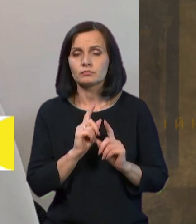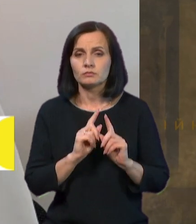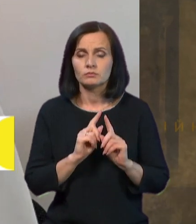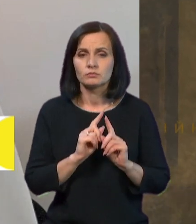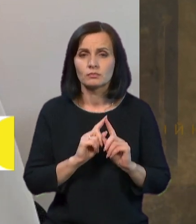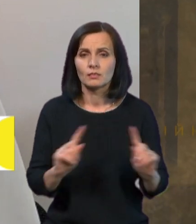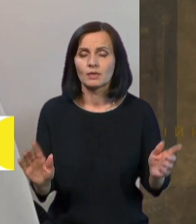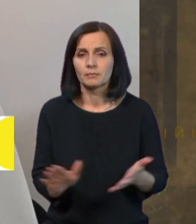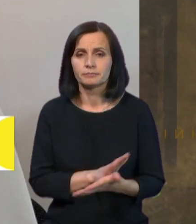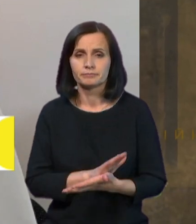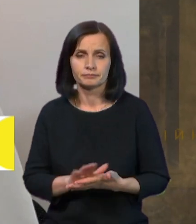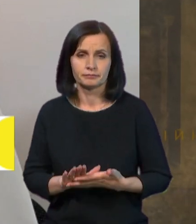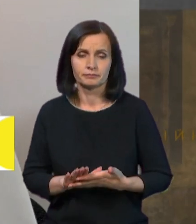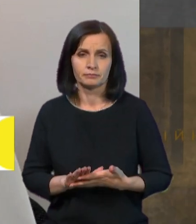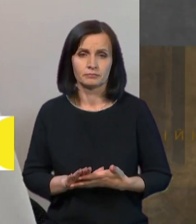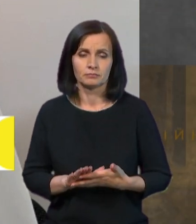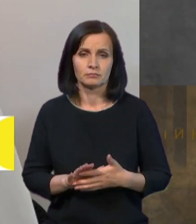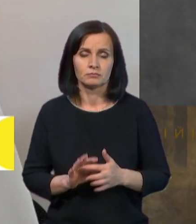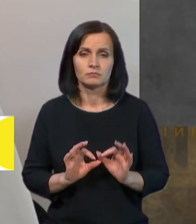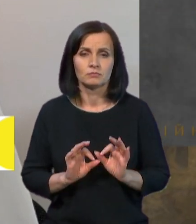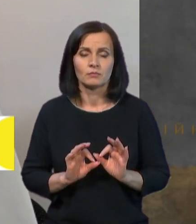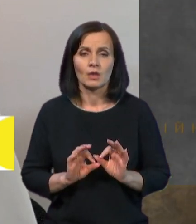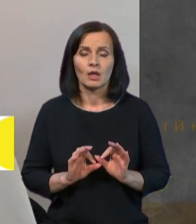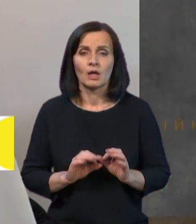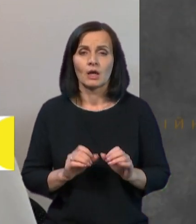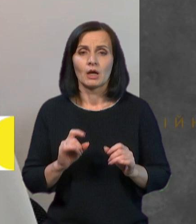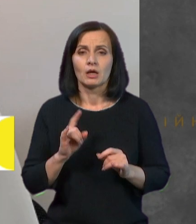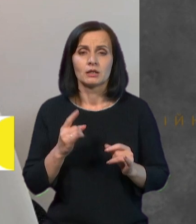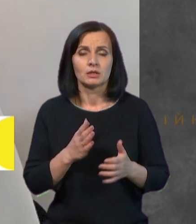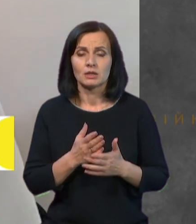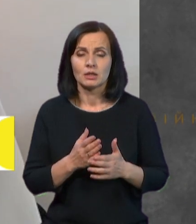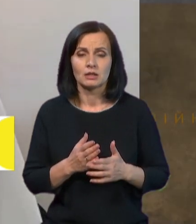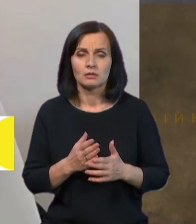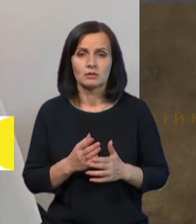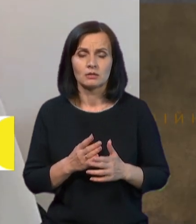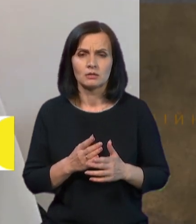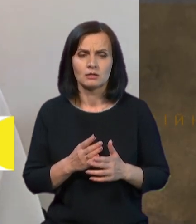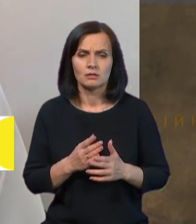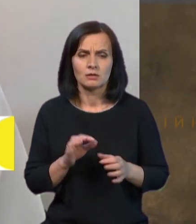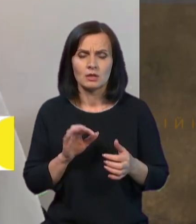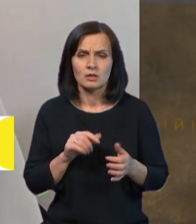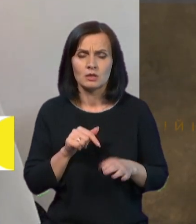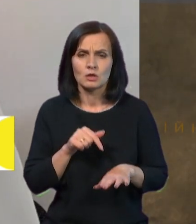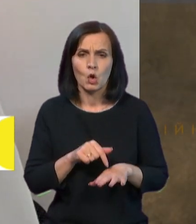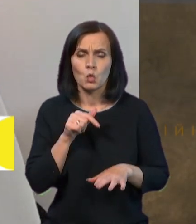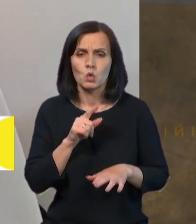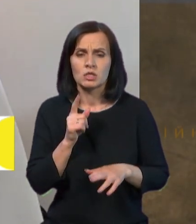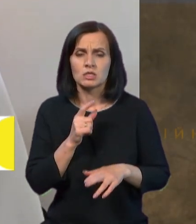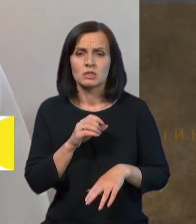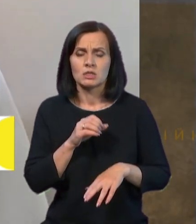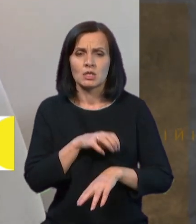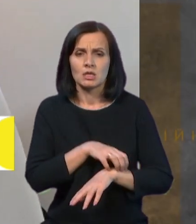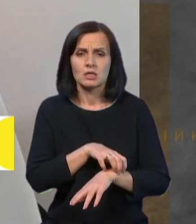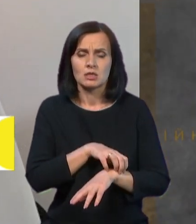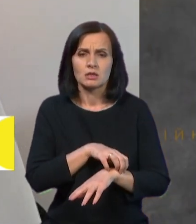гігієна дитина не контактує з інфекційними чинниками. І